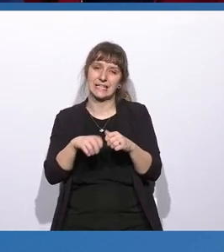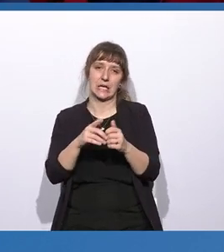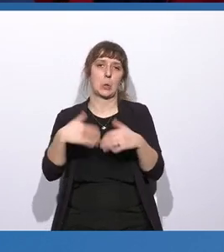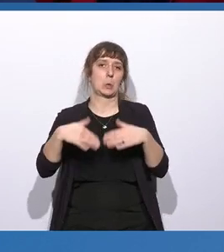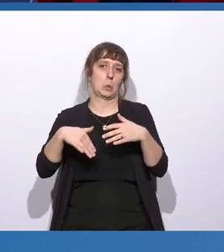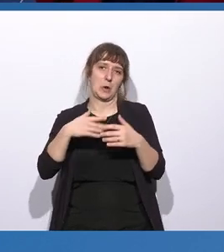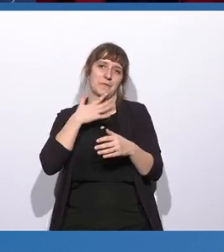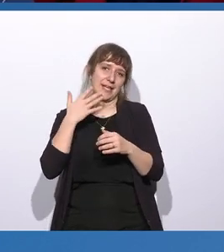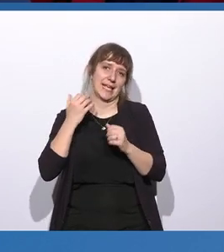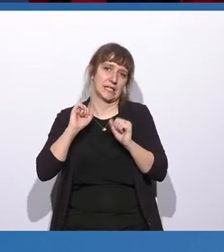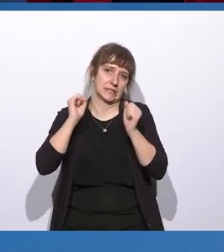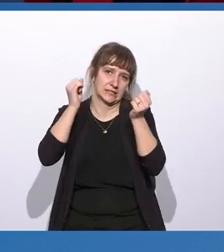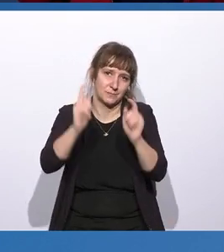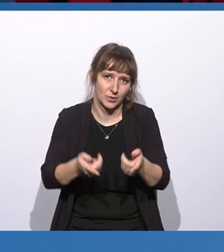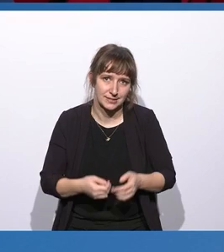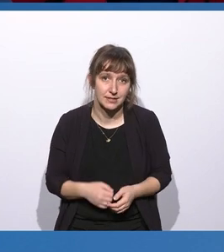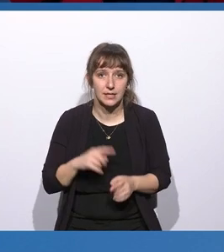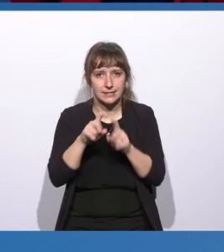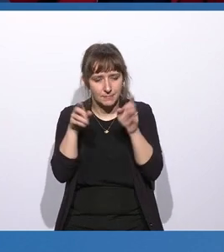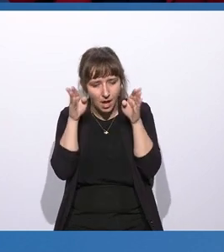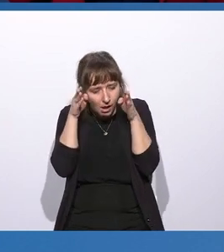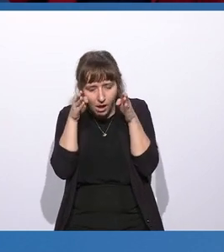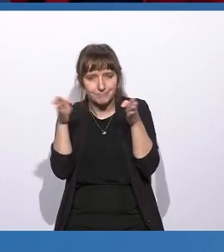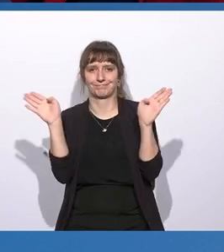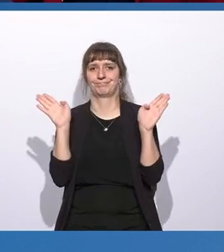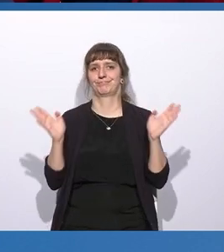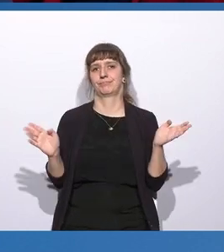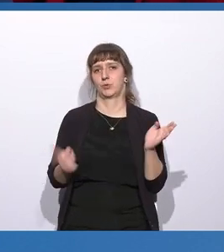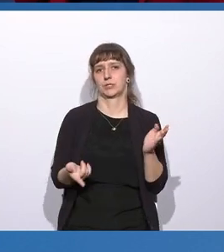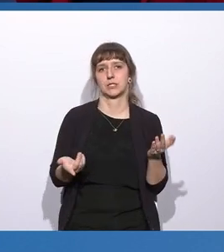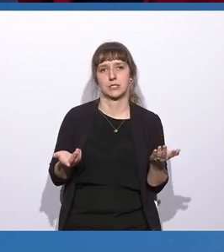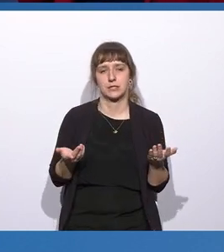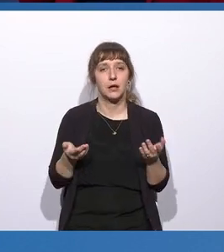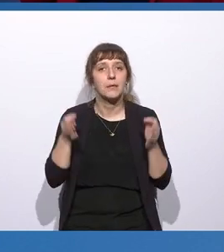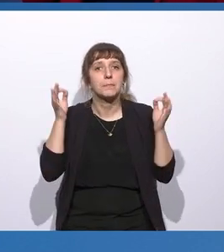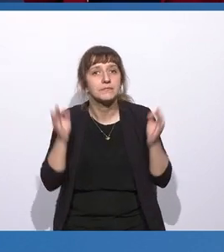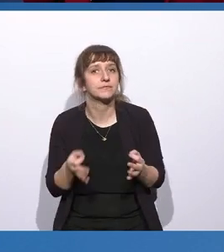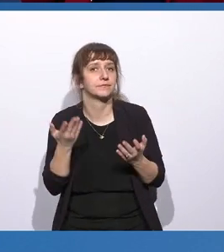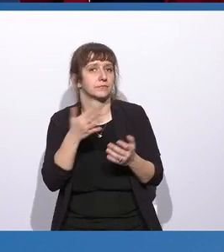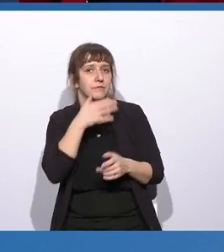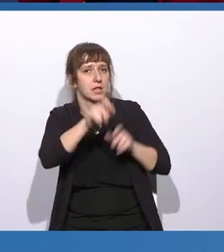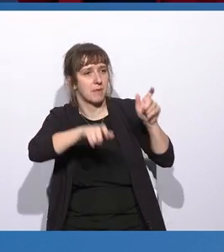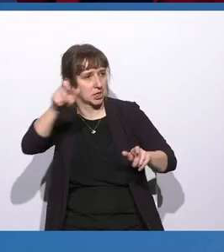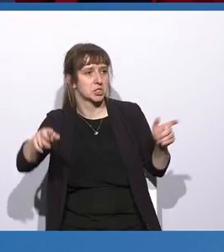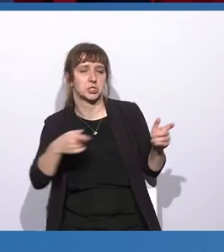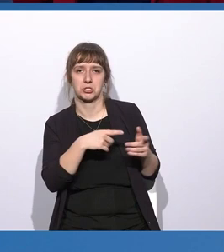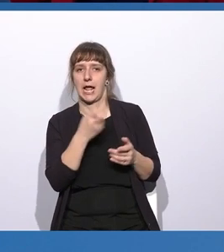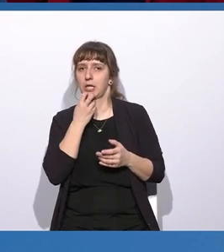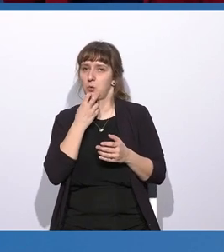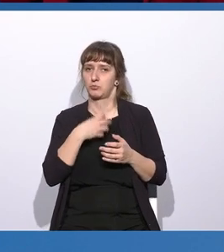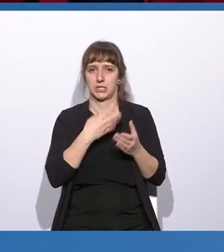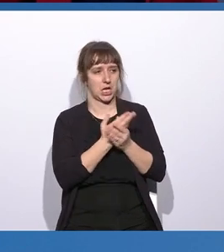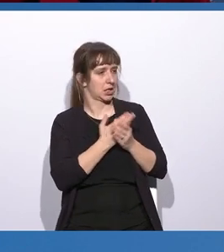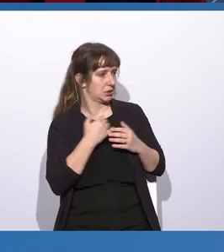Wir müssen zum Beispiel das Thema Opt-out breiter denken. Was hilft es uns, wenn plötzlich ganz, ganz viele Menschen eine elektronische Patientenakte haben?